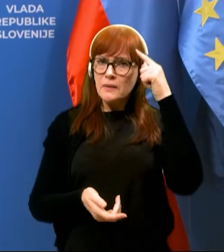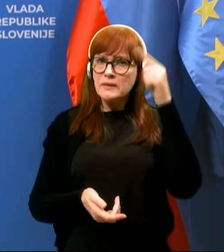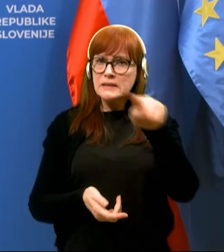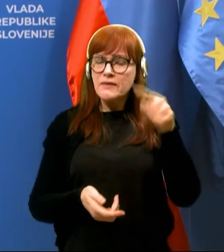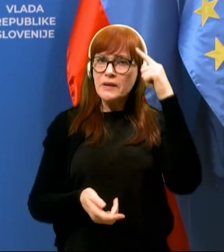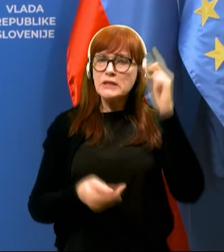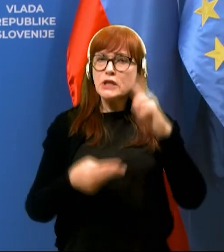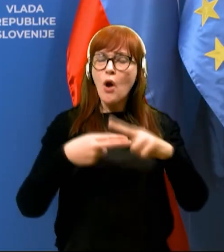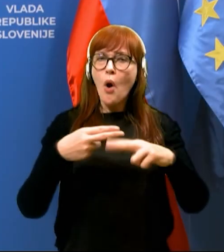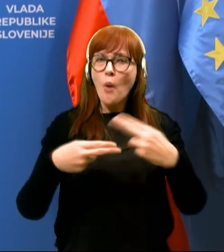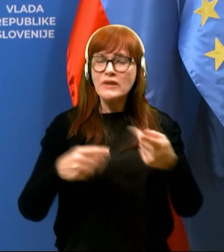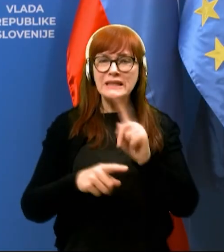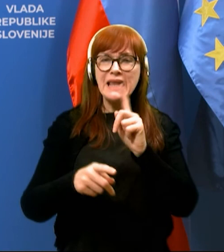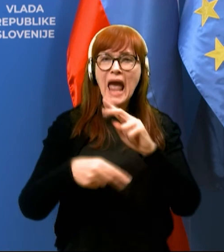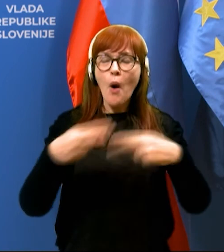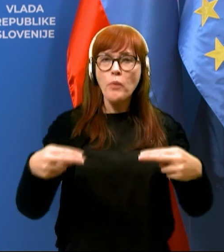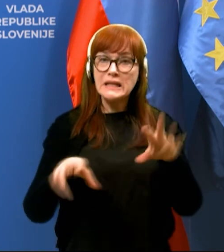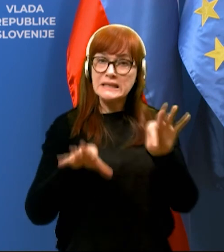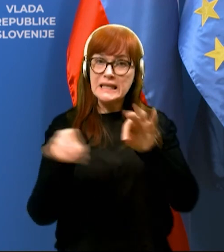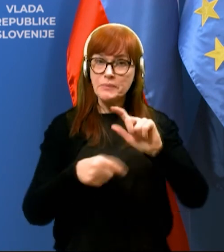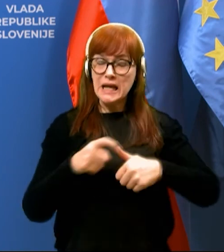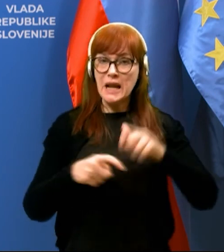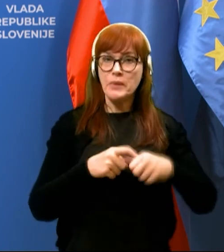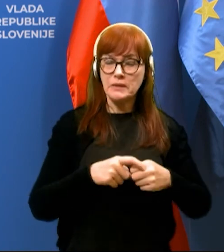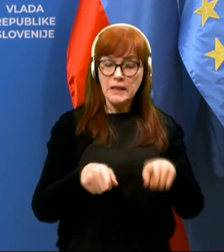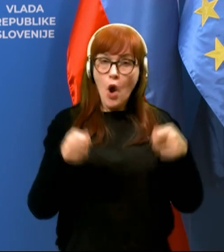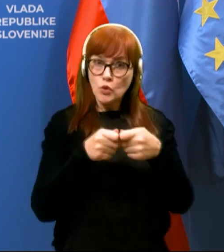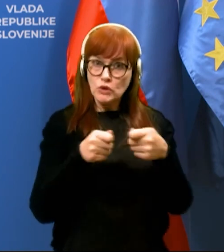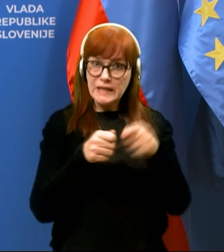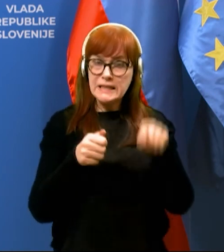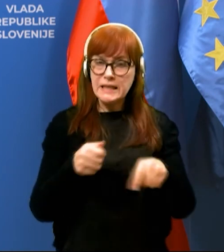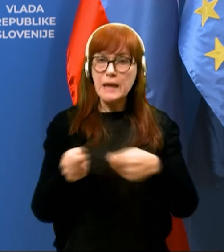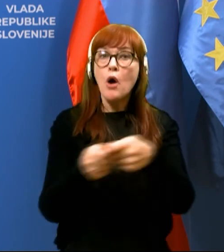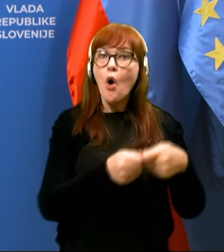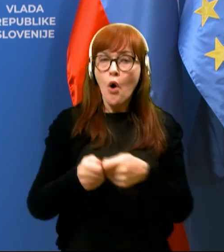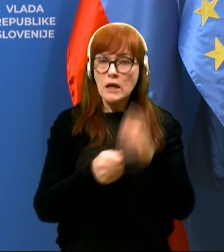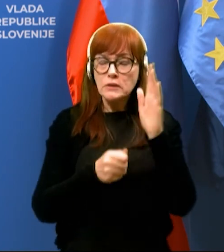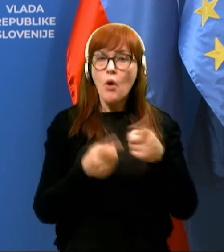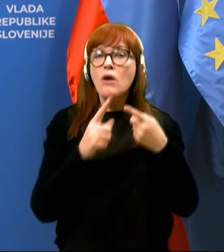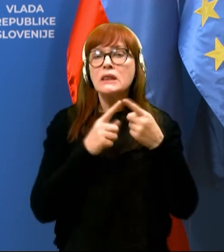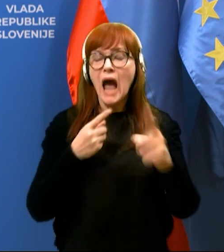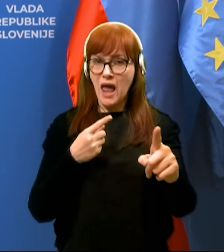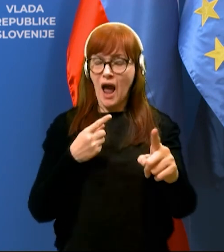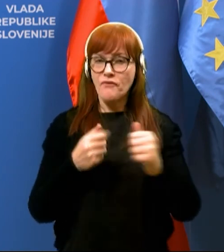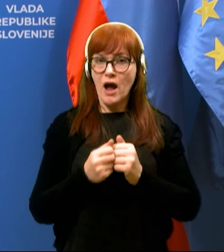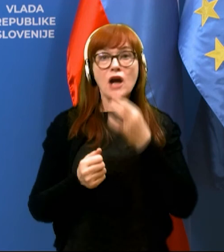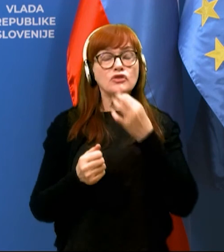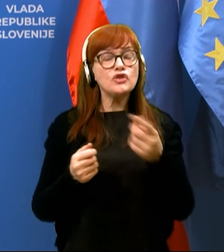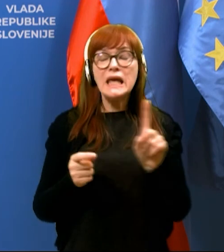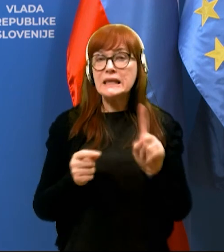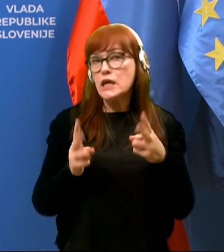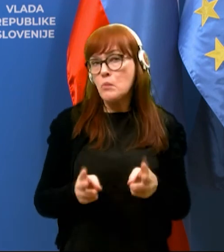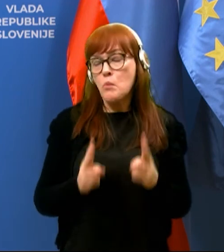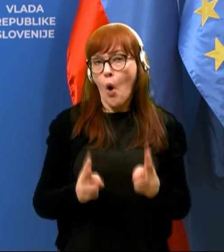obvezne oziroma neobvezne izbirne predmete. Kar se tega tiče, se bodo organizirali nadaljavo, če seveda ni možno